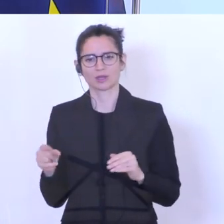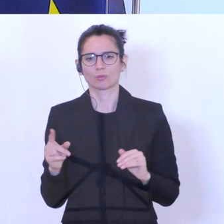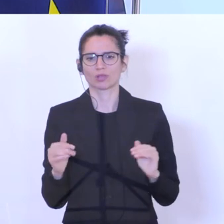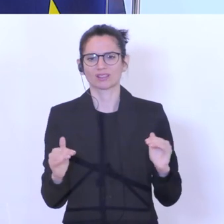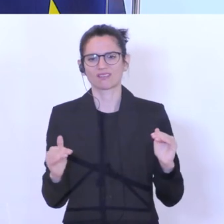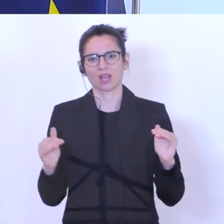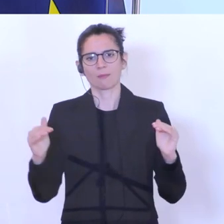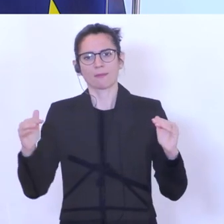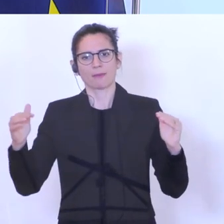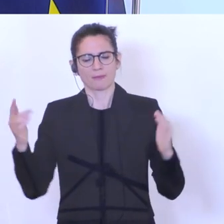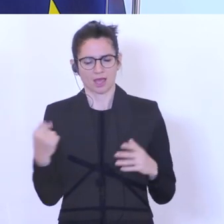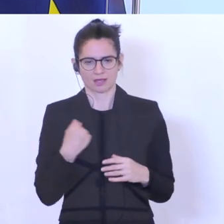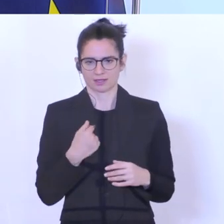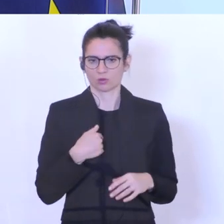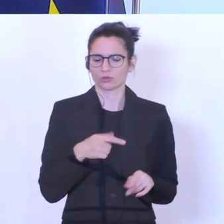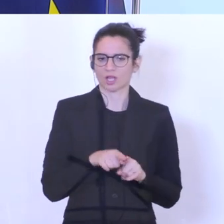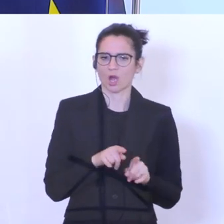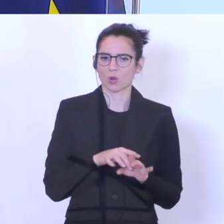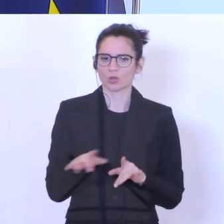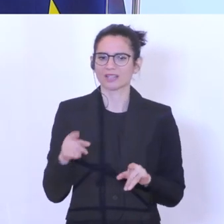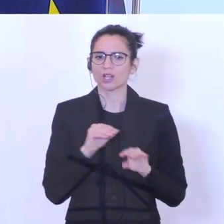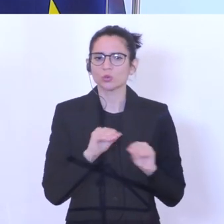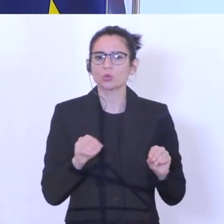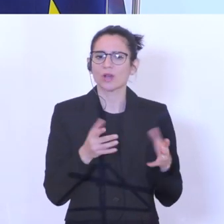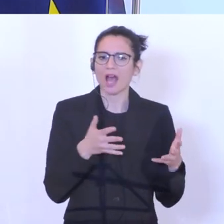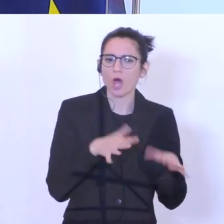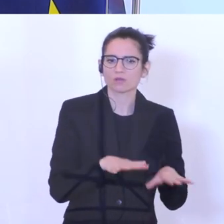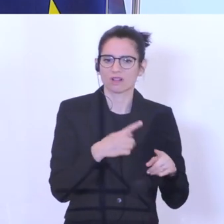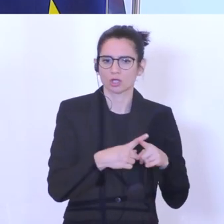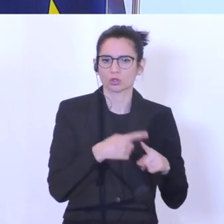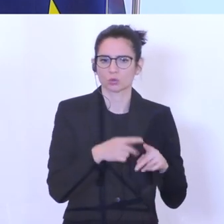essenziell, dass dann auch die tatsächlichen Ausfallstunden nur abgerechnet werden.